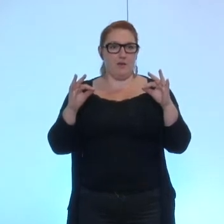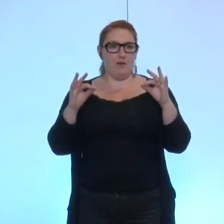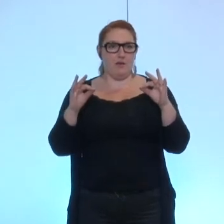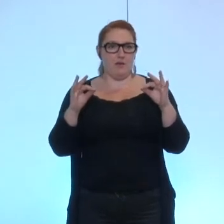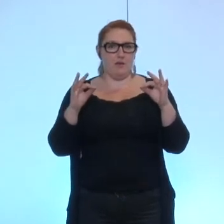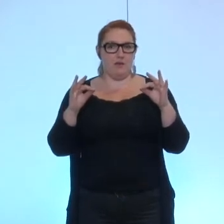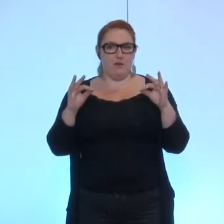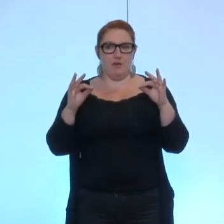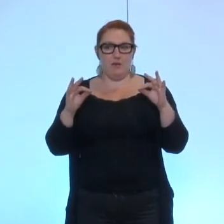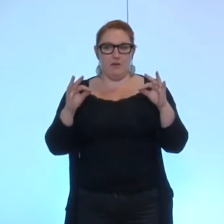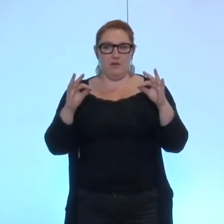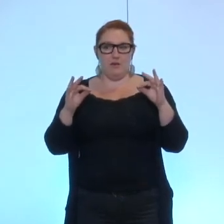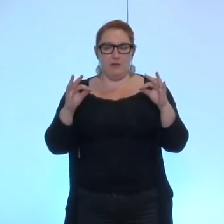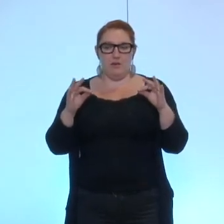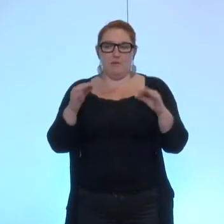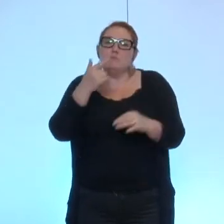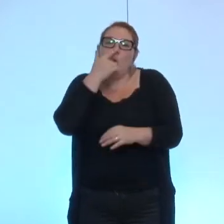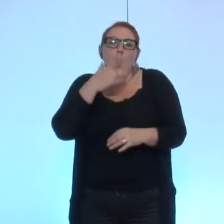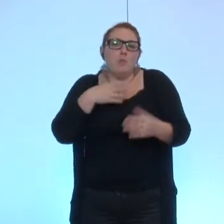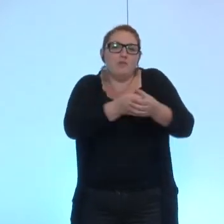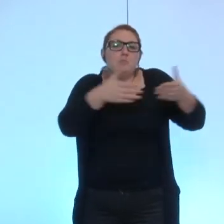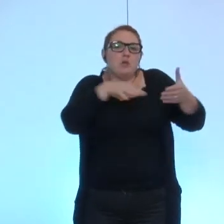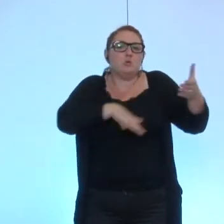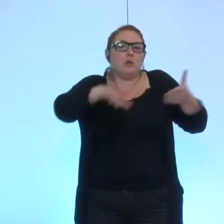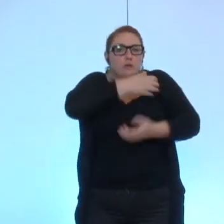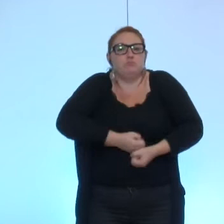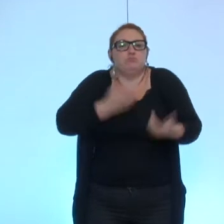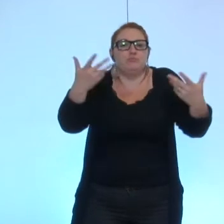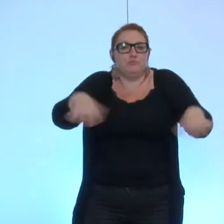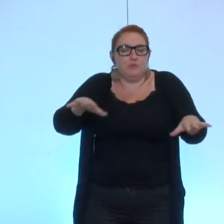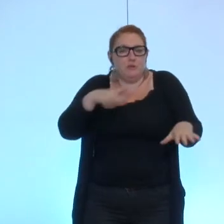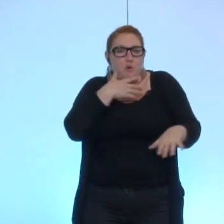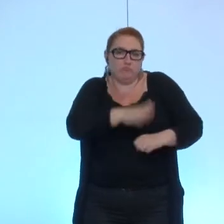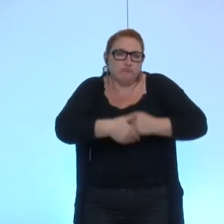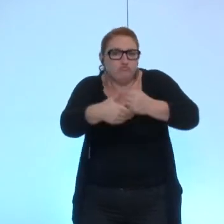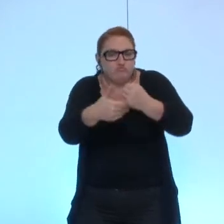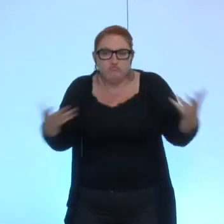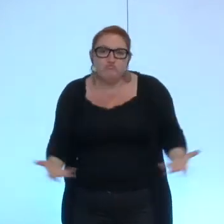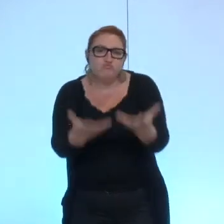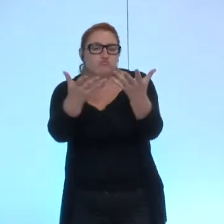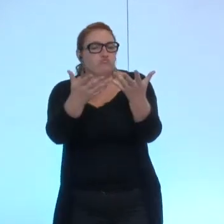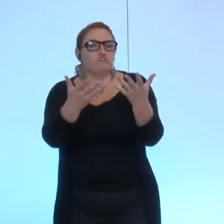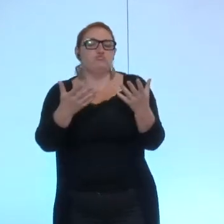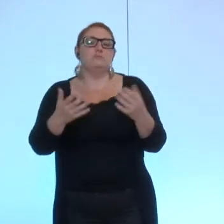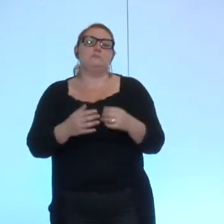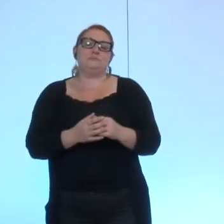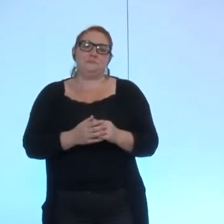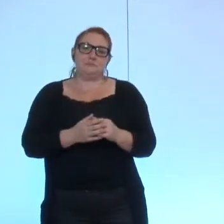je pense que la majorité s'est exprimée sur le fait qu'elle soutenait cette initiative fortement concernant